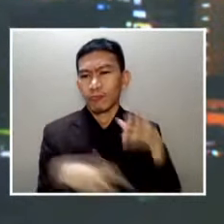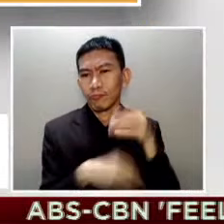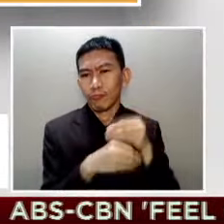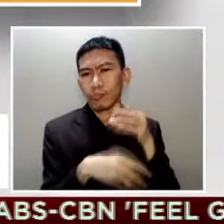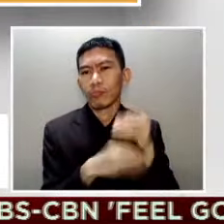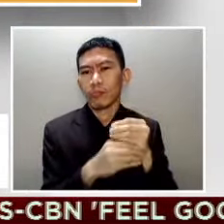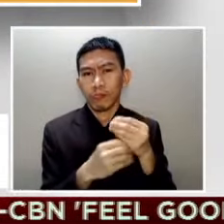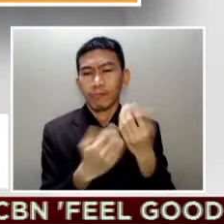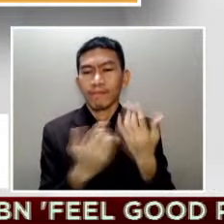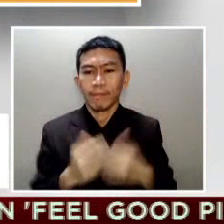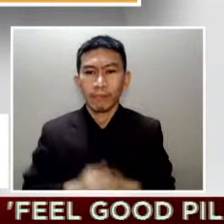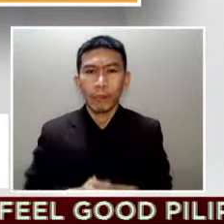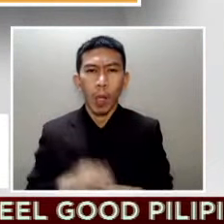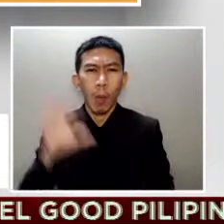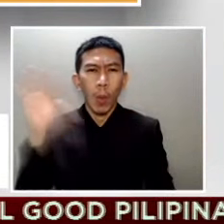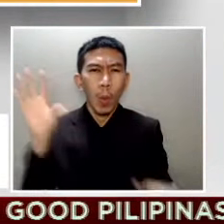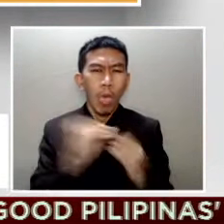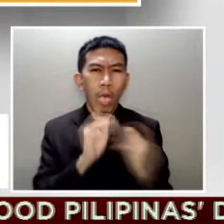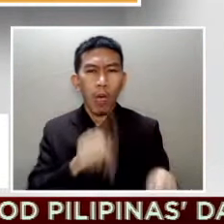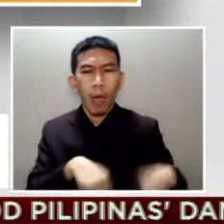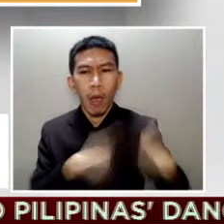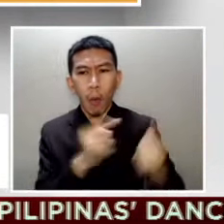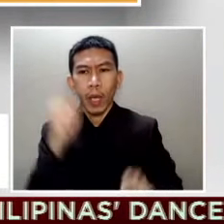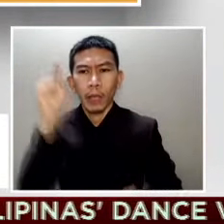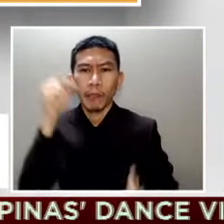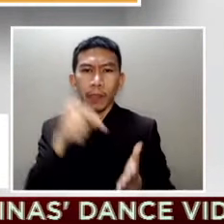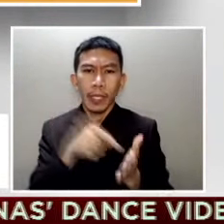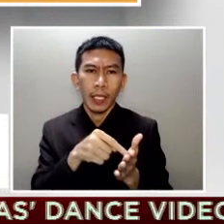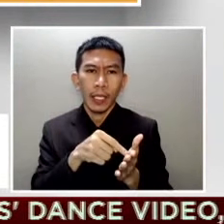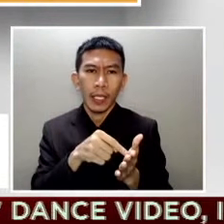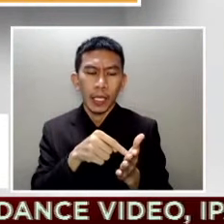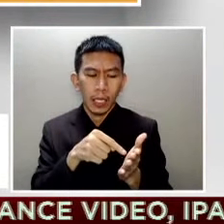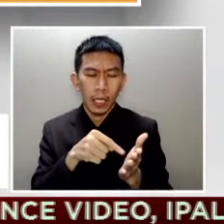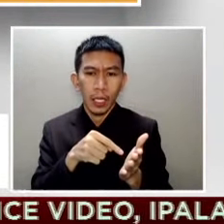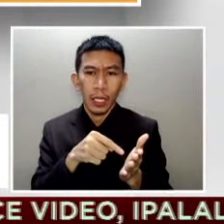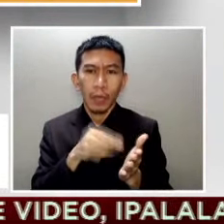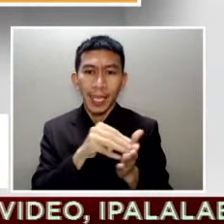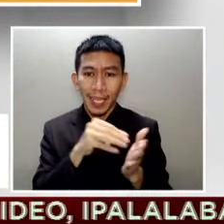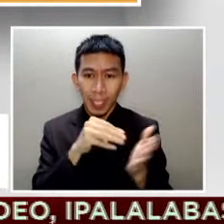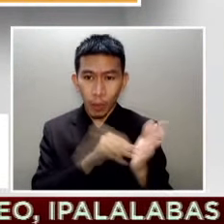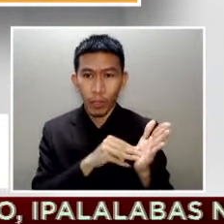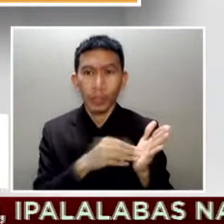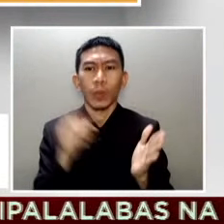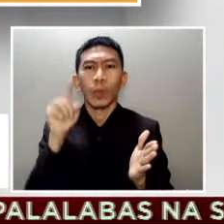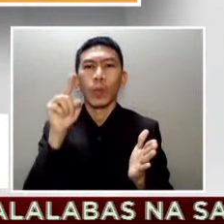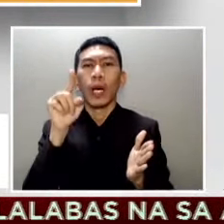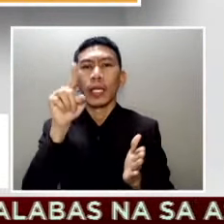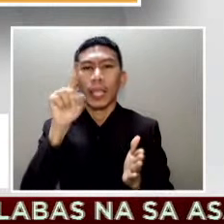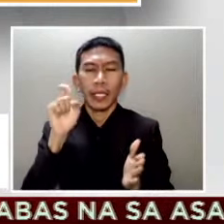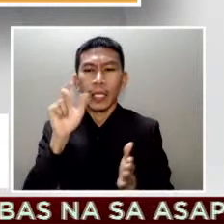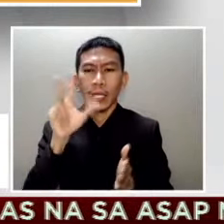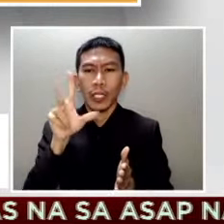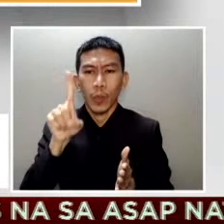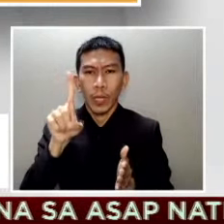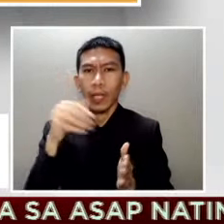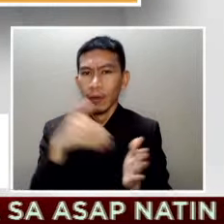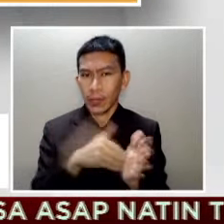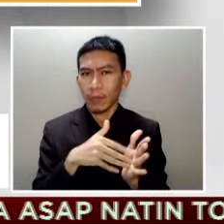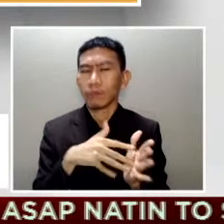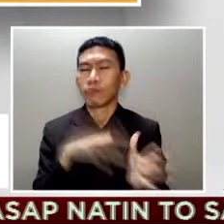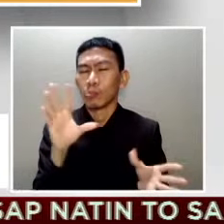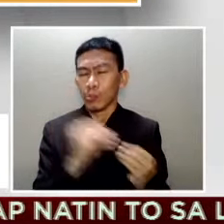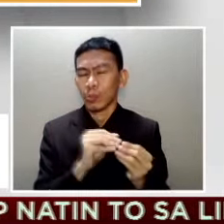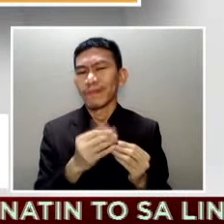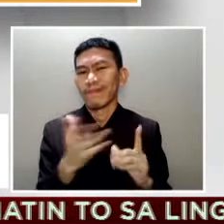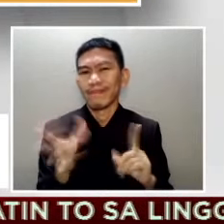Dahil nandito mabot na sa maygit 1,131,000 ang kabuang bilang ng mga kaso sa bansa. May limang